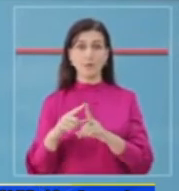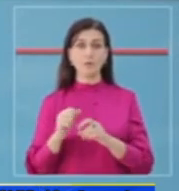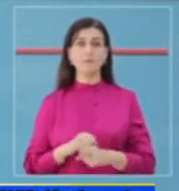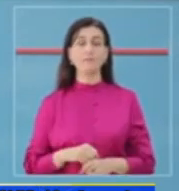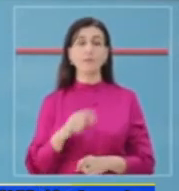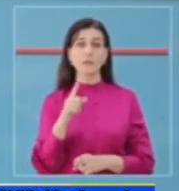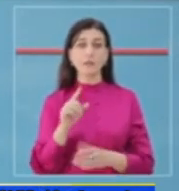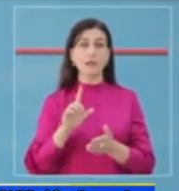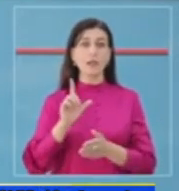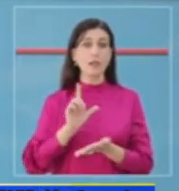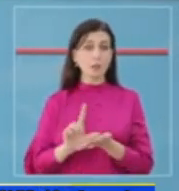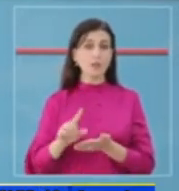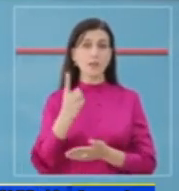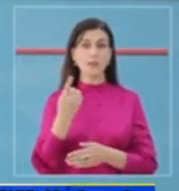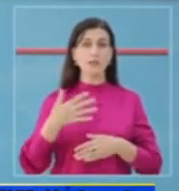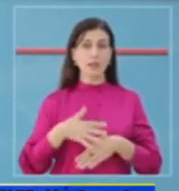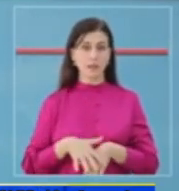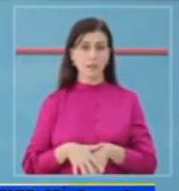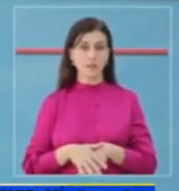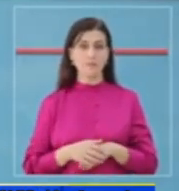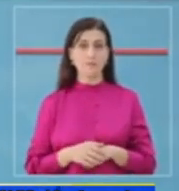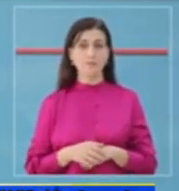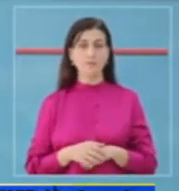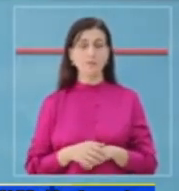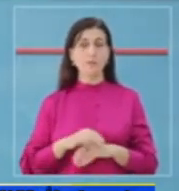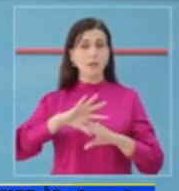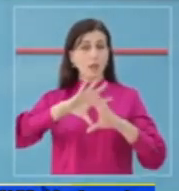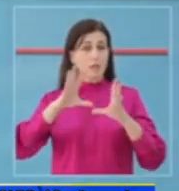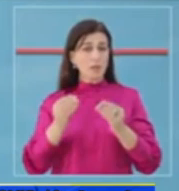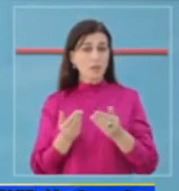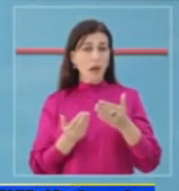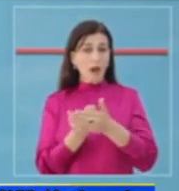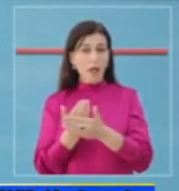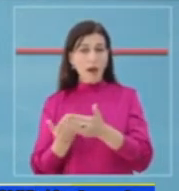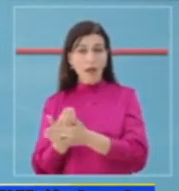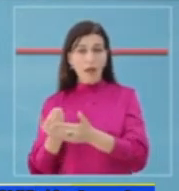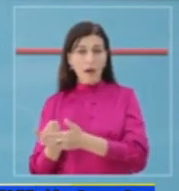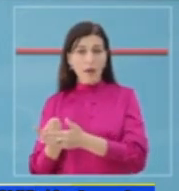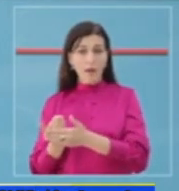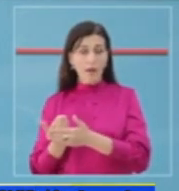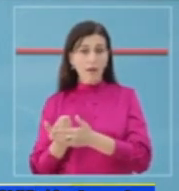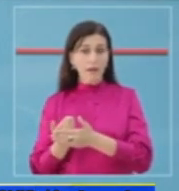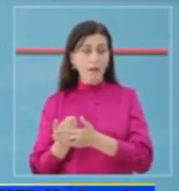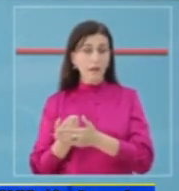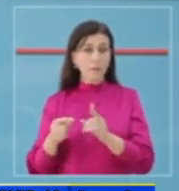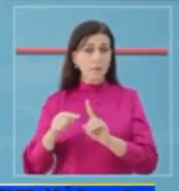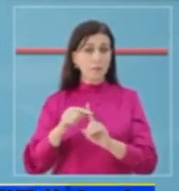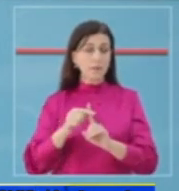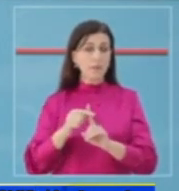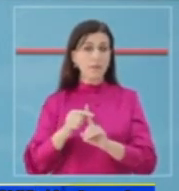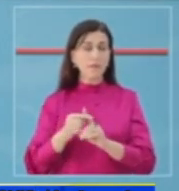në Durës, 1 në Lushnje dhe 1 në Lesh. Të gjitha këto rasta, janë